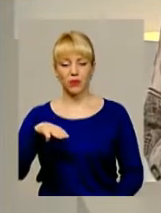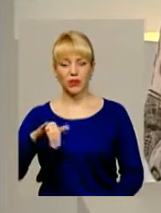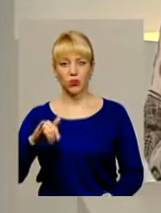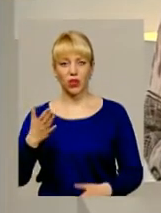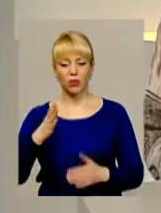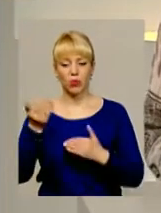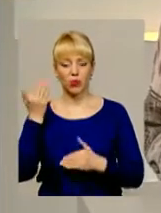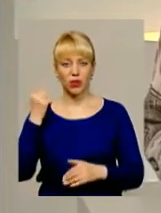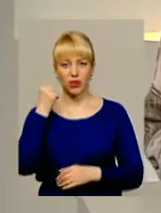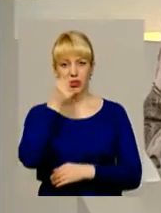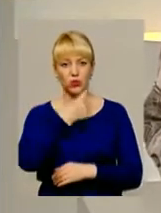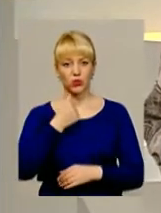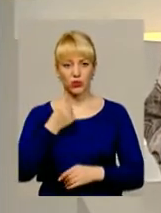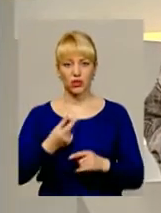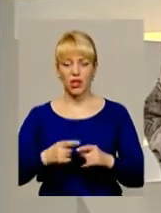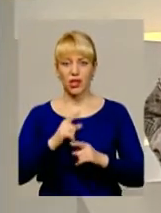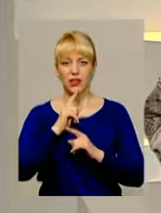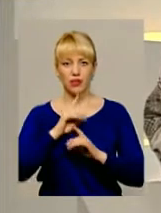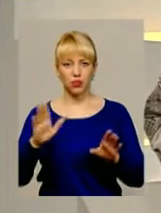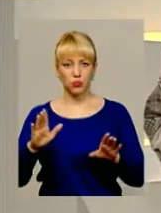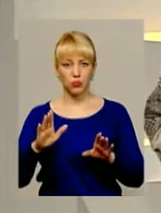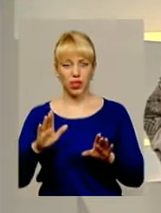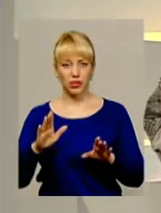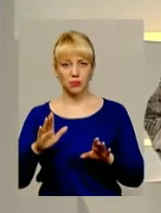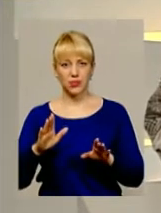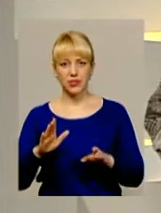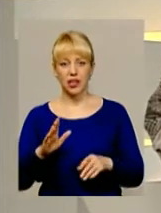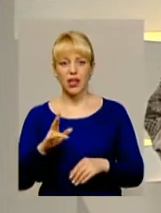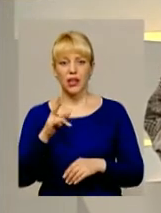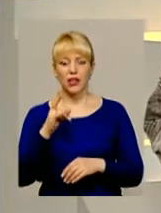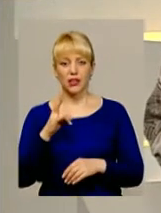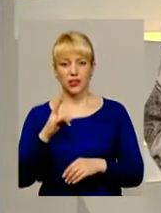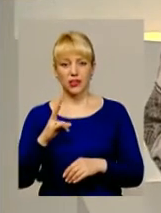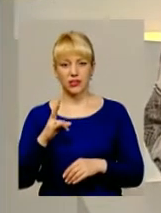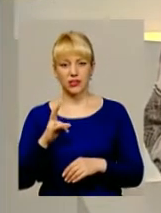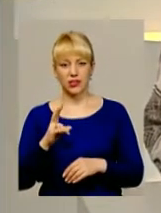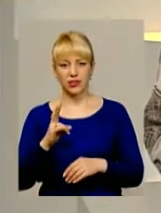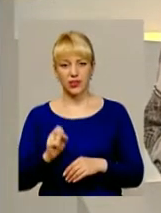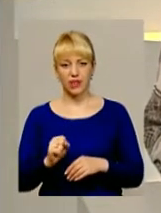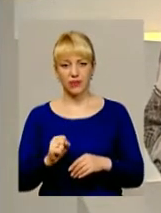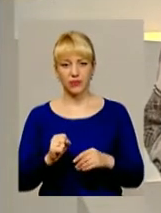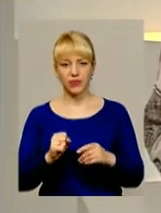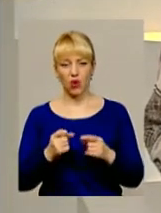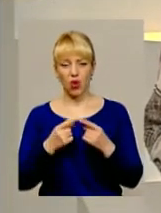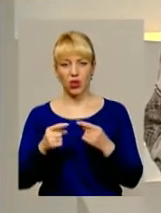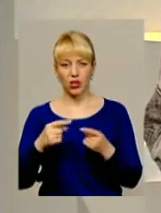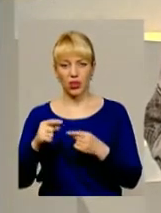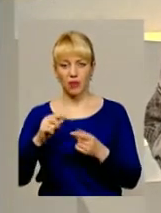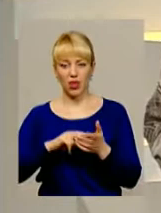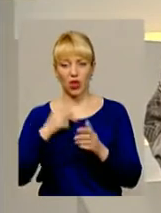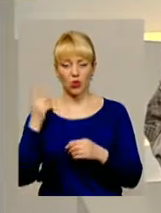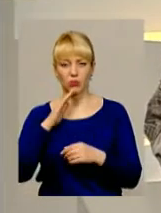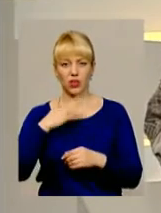яка була попередні роки, не відбиватиметься на стагнації в окремих секторах економіки нашої